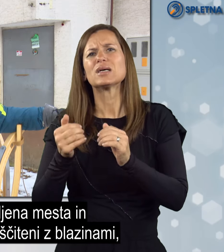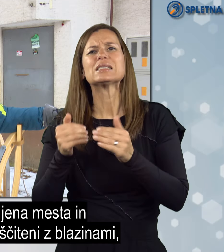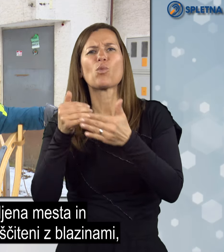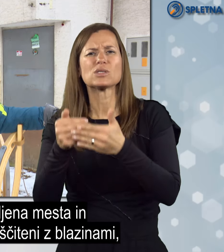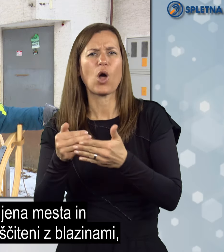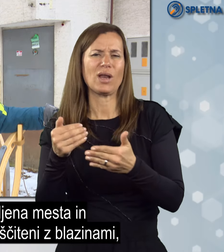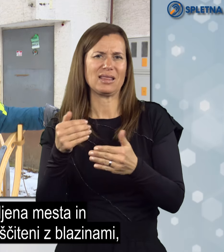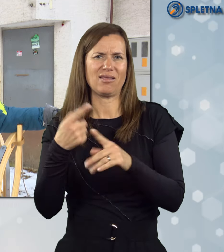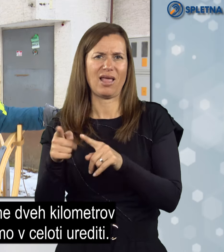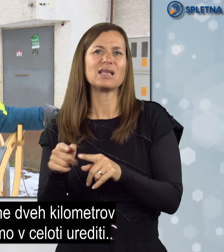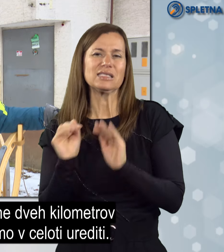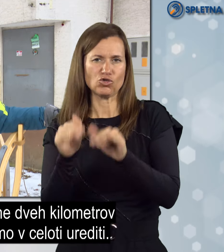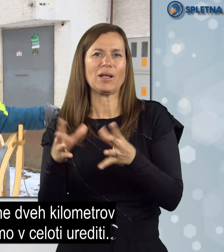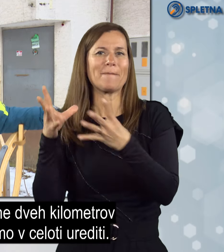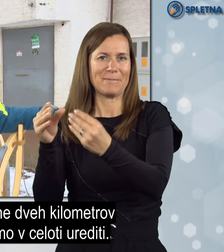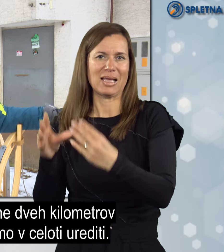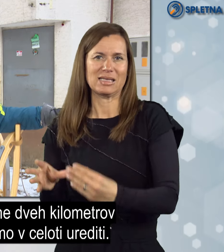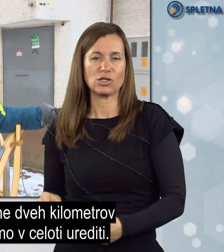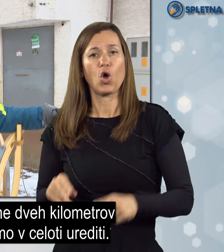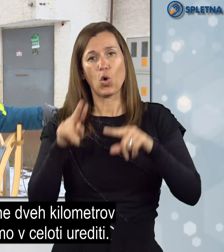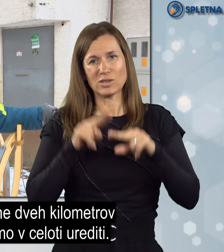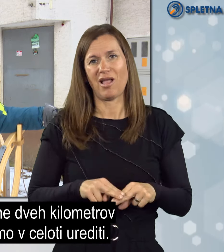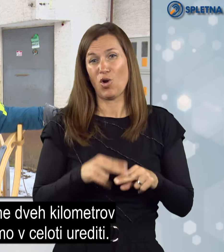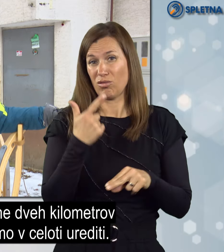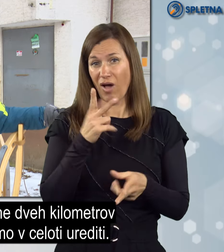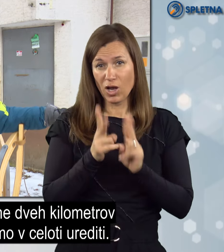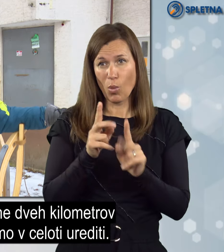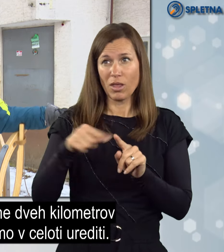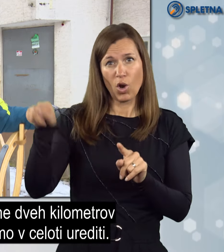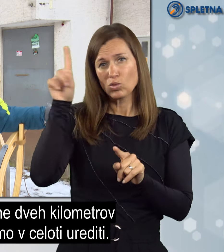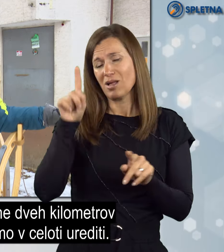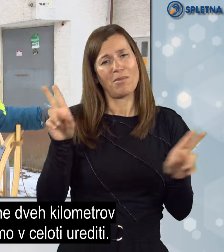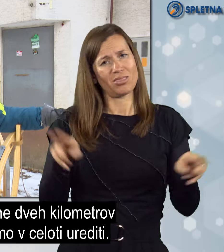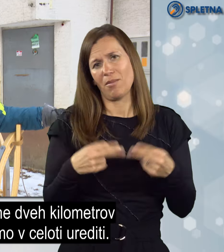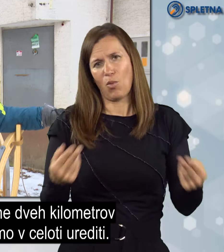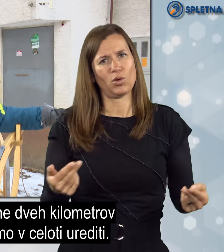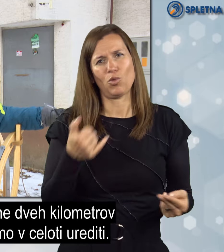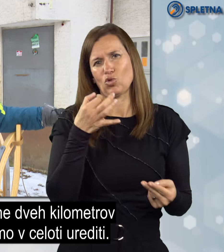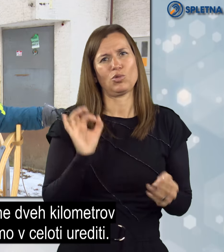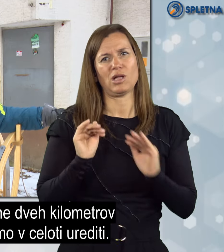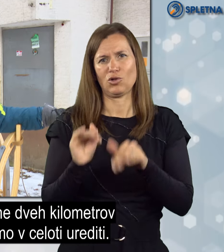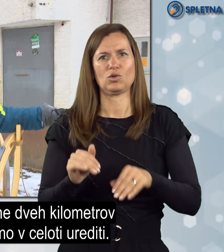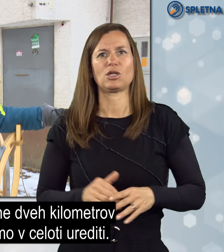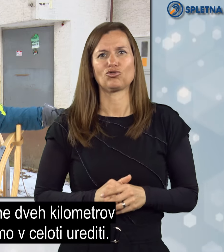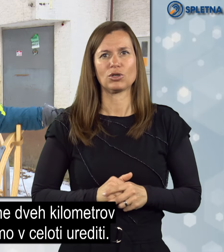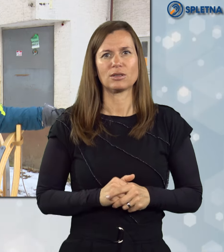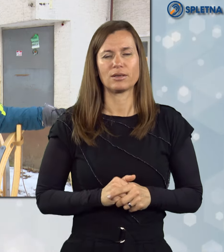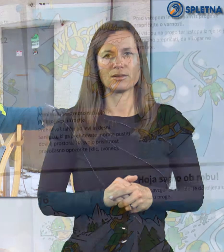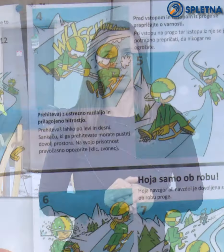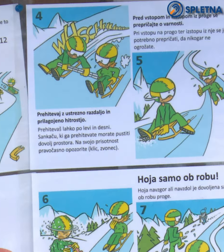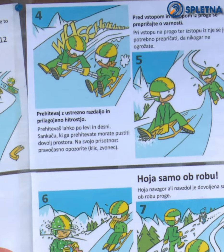zaščitini z bazinami. Ostalo pa seveda celotne površine, dva kilometra, pa mi na moramo urediti.